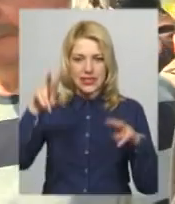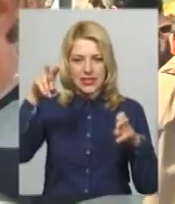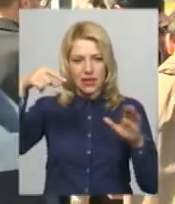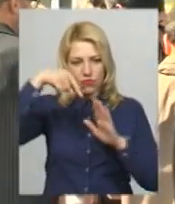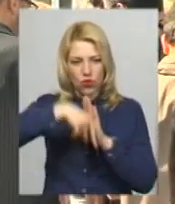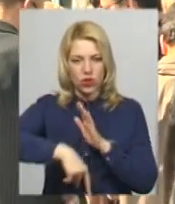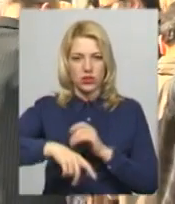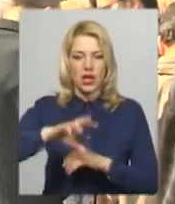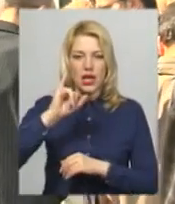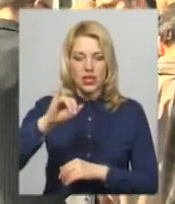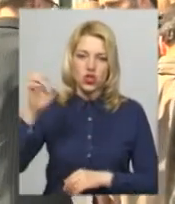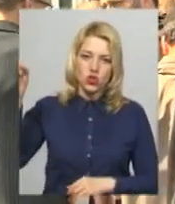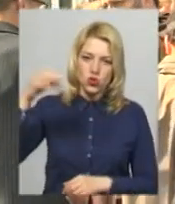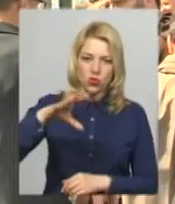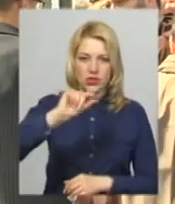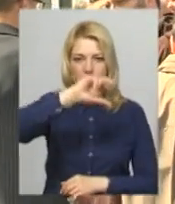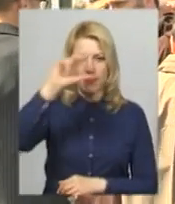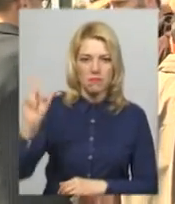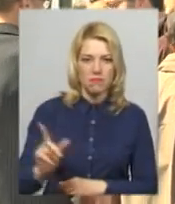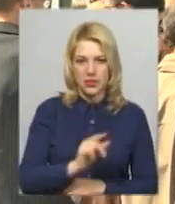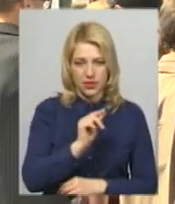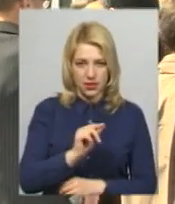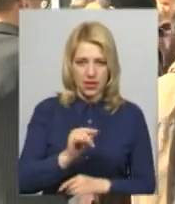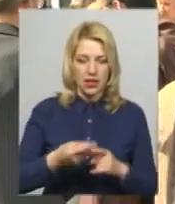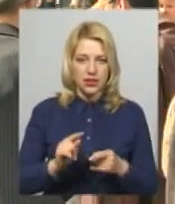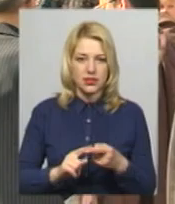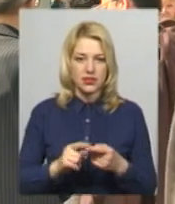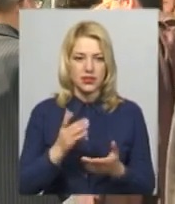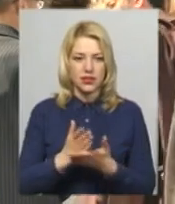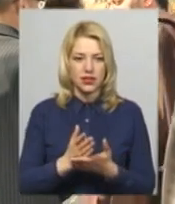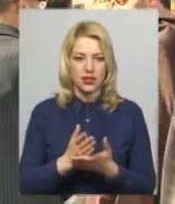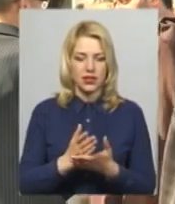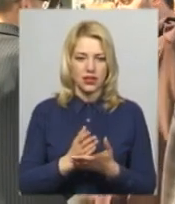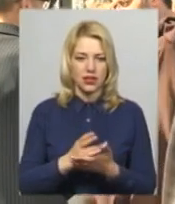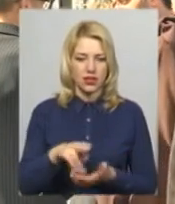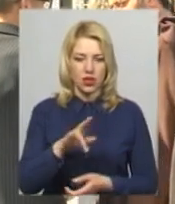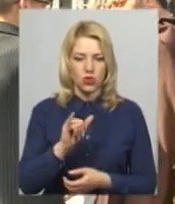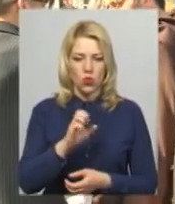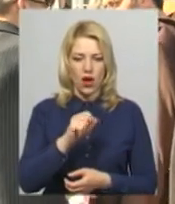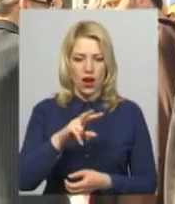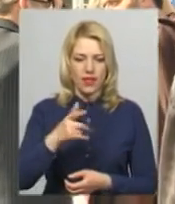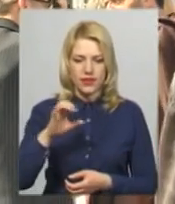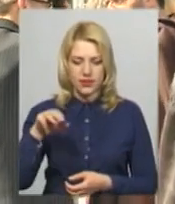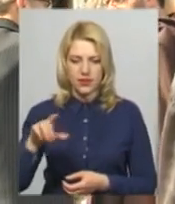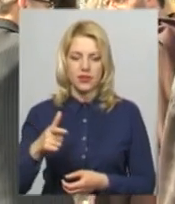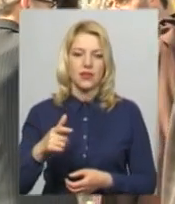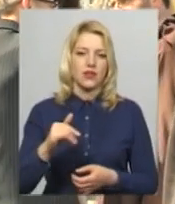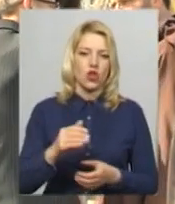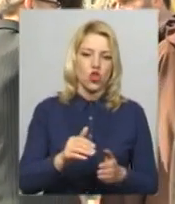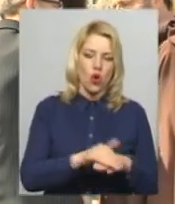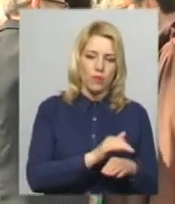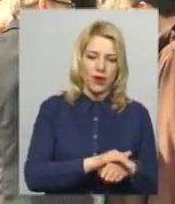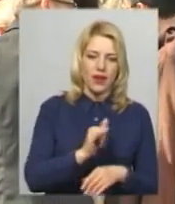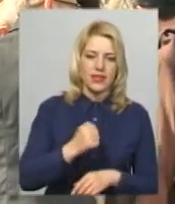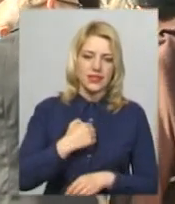сонця та місяця. Є оця дуальність добра і зла. Є оця